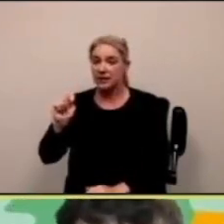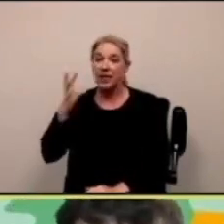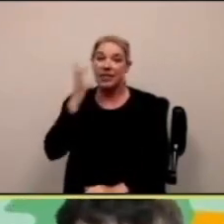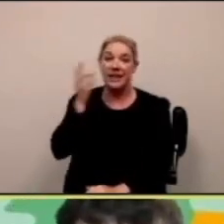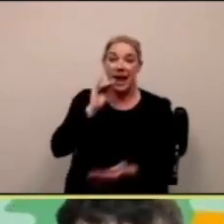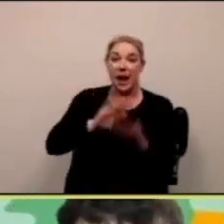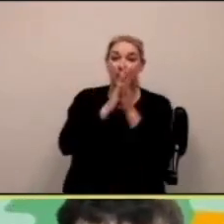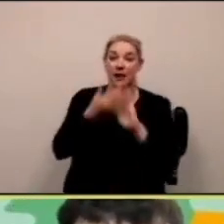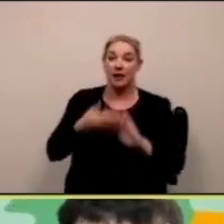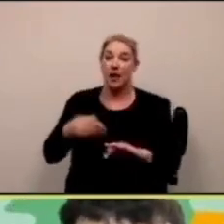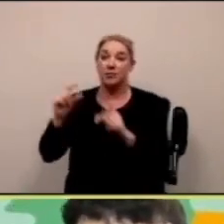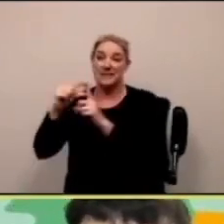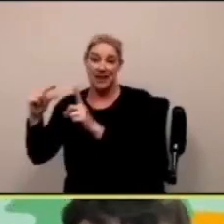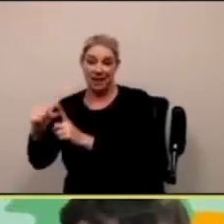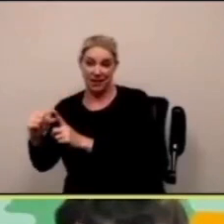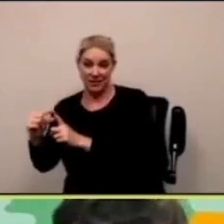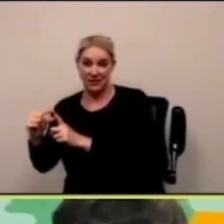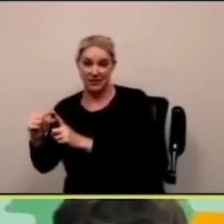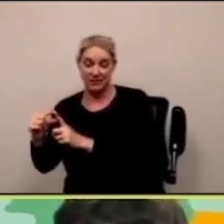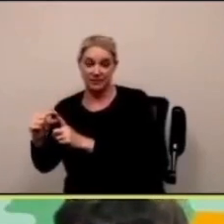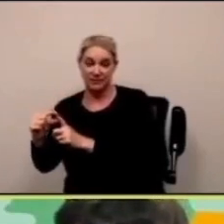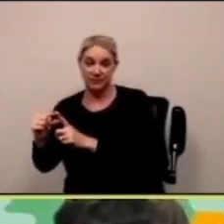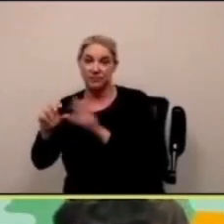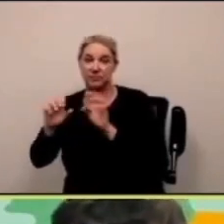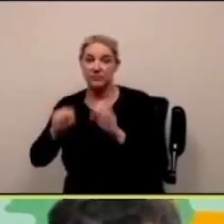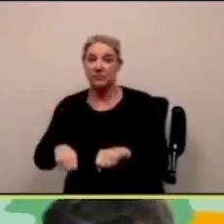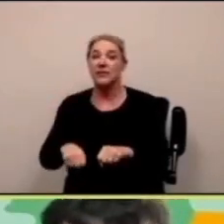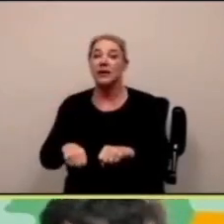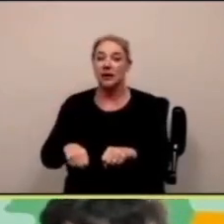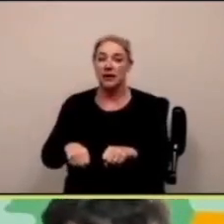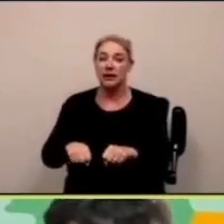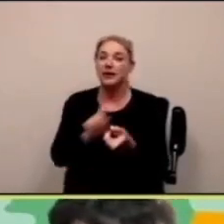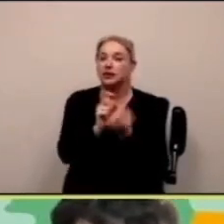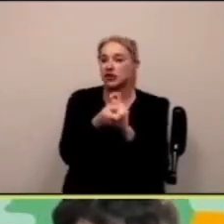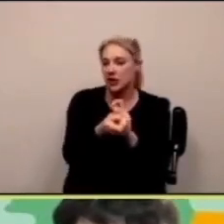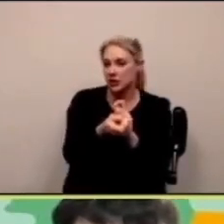vero? questo diventa testo